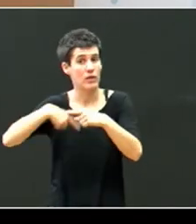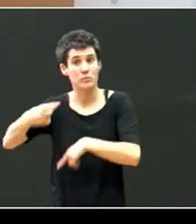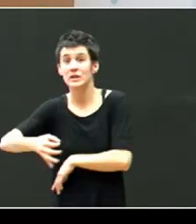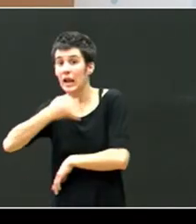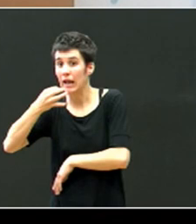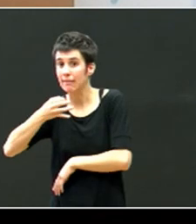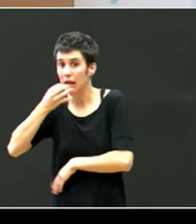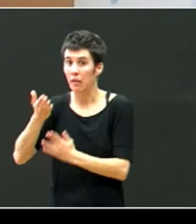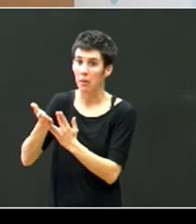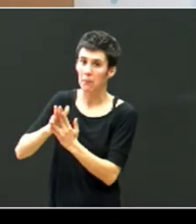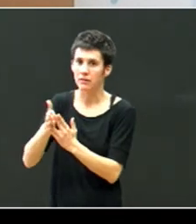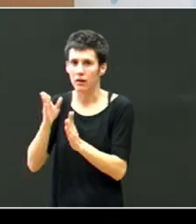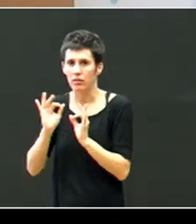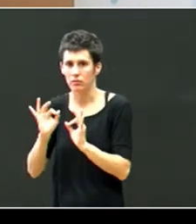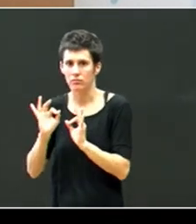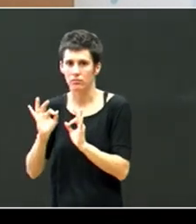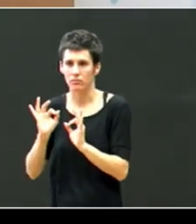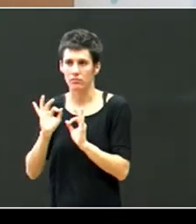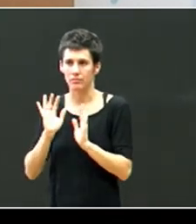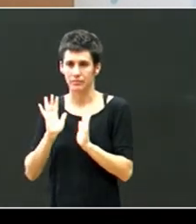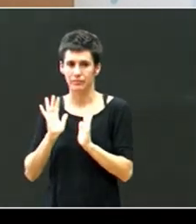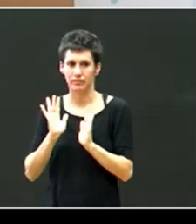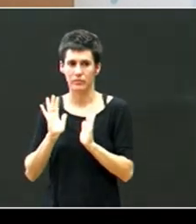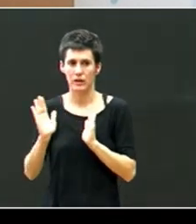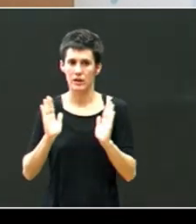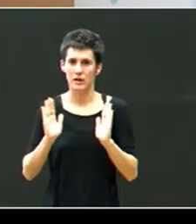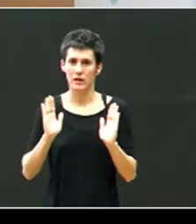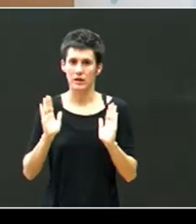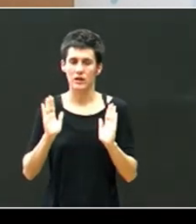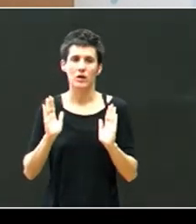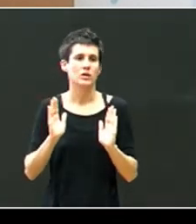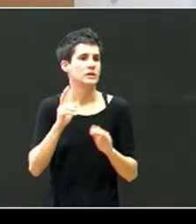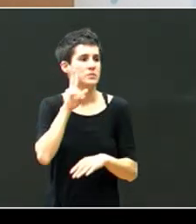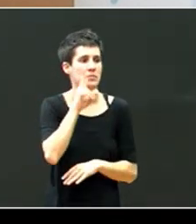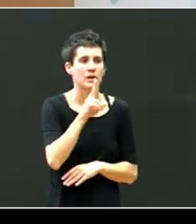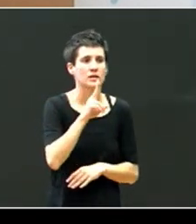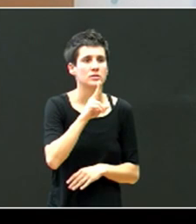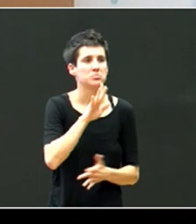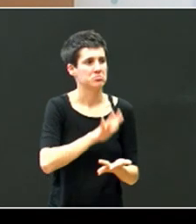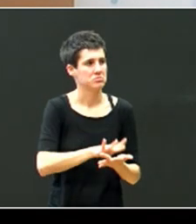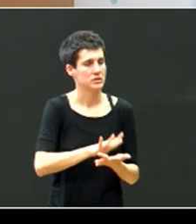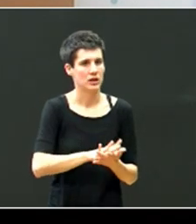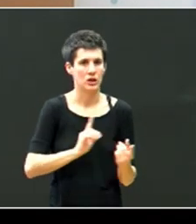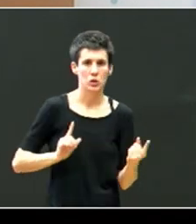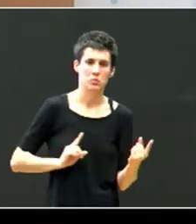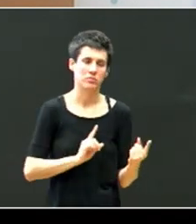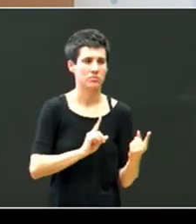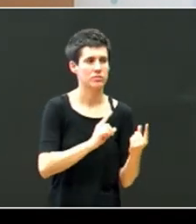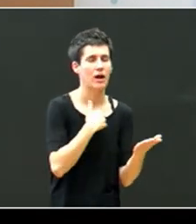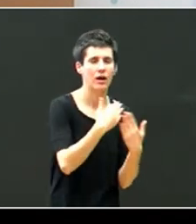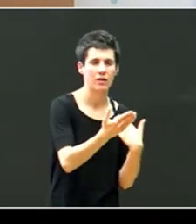erdi aldean, momento kritiko horre dira. Eta ondo dagoenien, edo lasei dauenien, urbildu eta pixka berarekin, konektau,